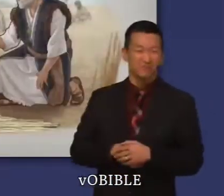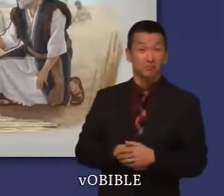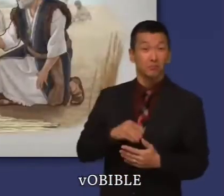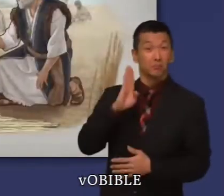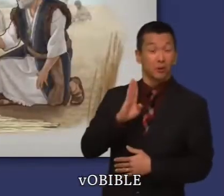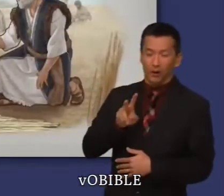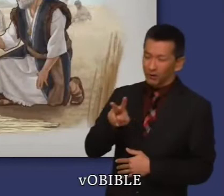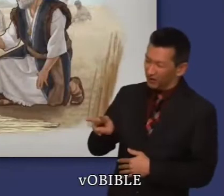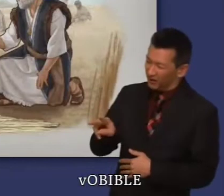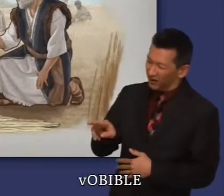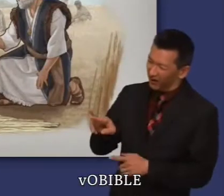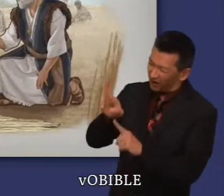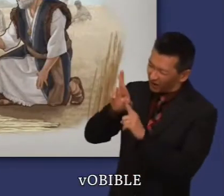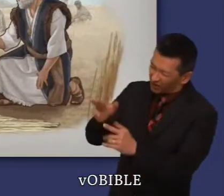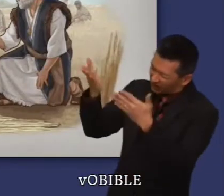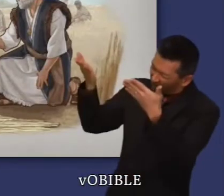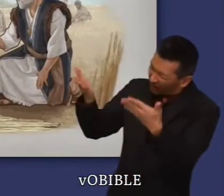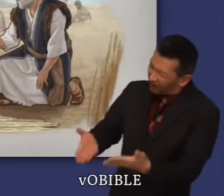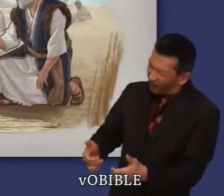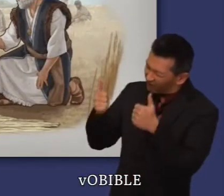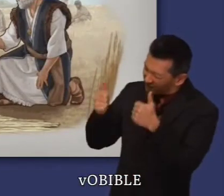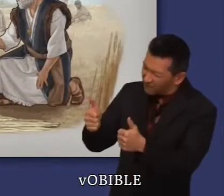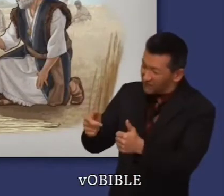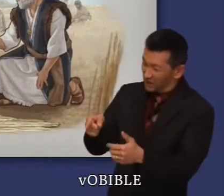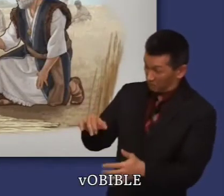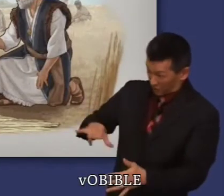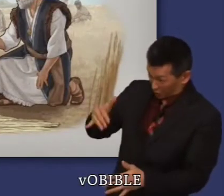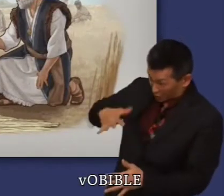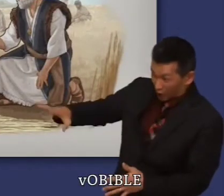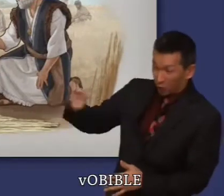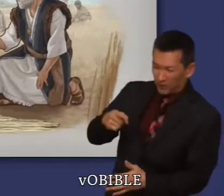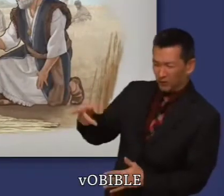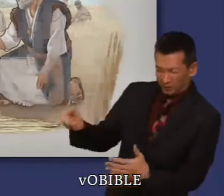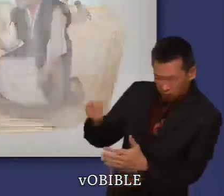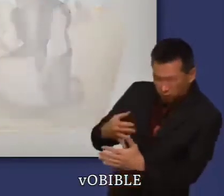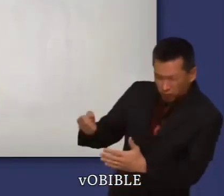Boaz remarque les belles qualités de Ruth et lui dit de continuer à glaner dans ses champs.